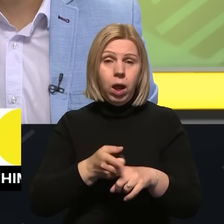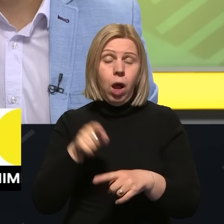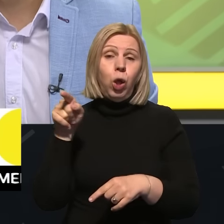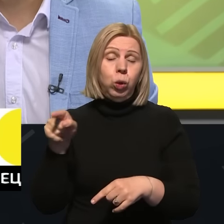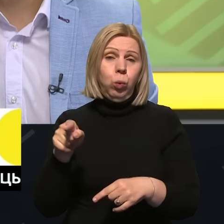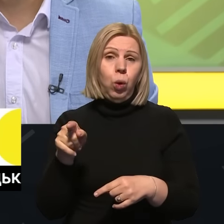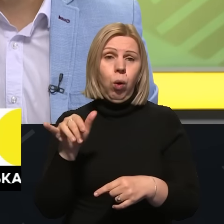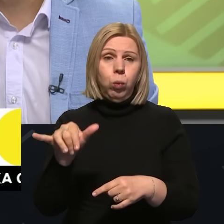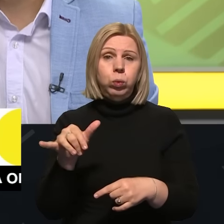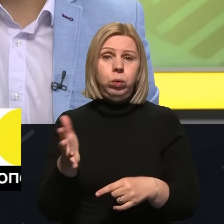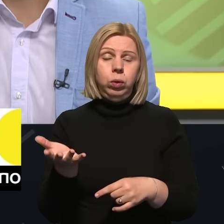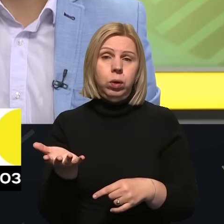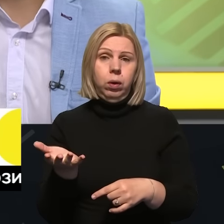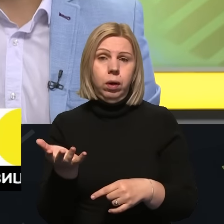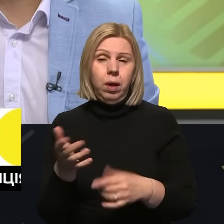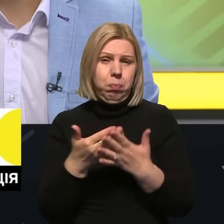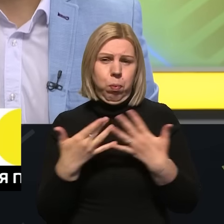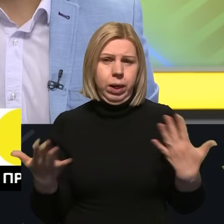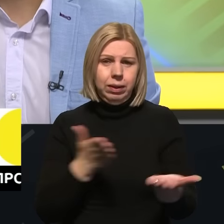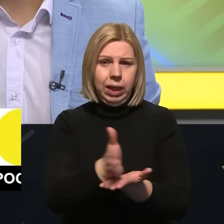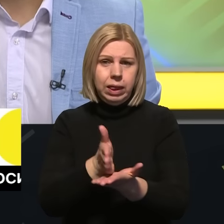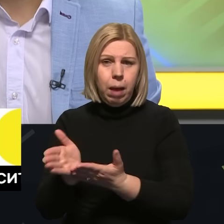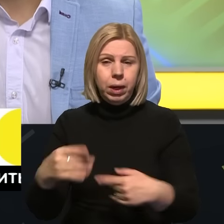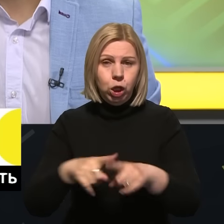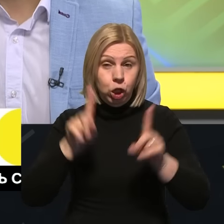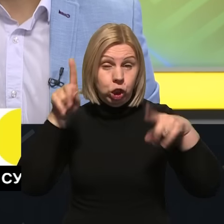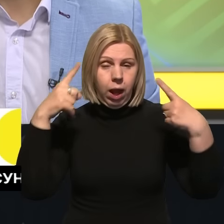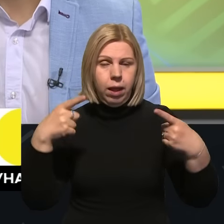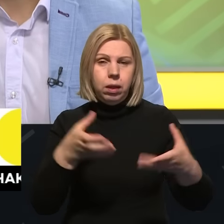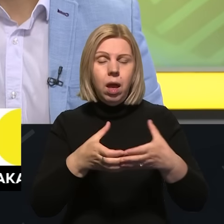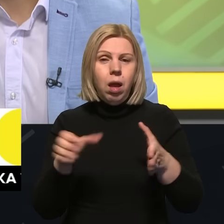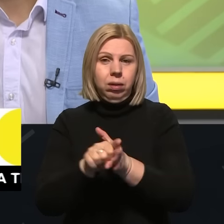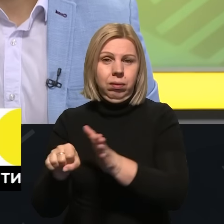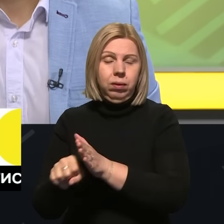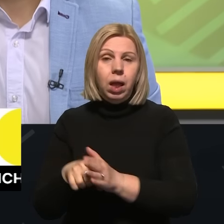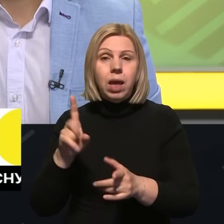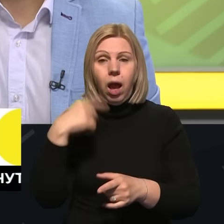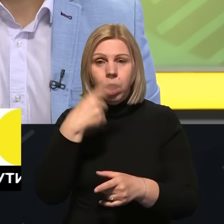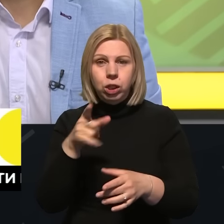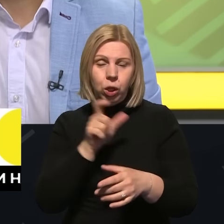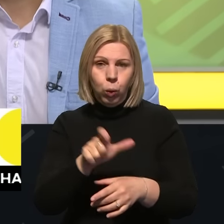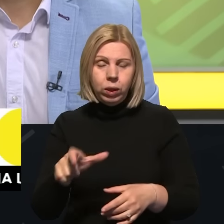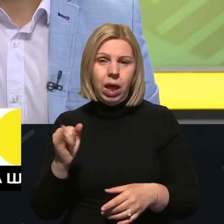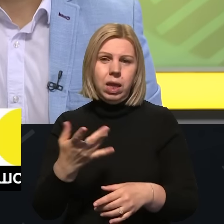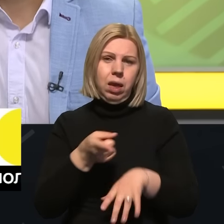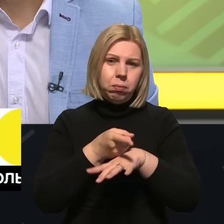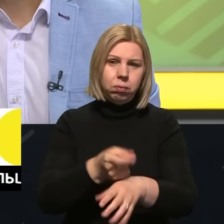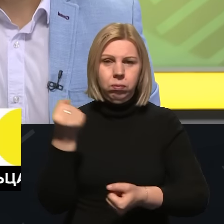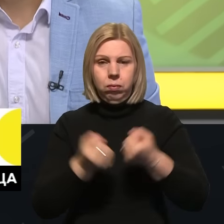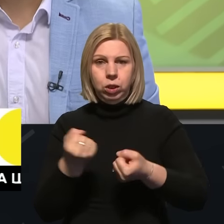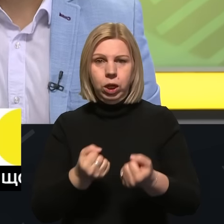по різним напрямкам такі шалені величезні втрати, як особового складу, так і бронетехніки.